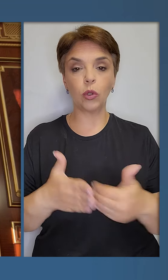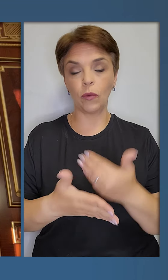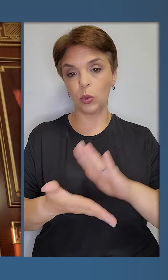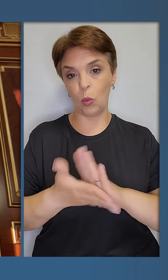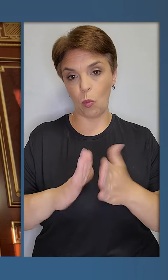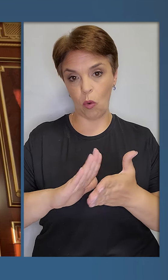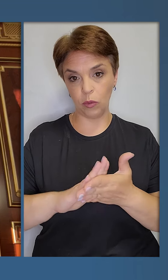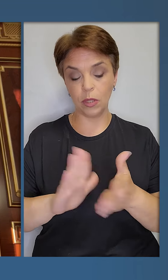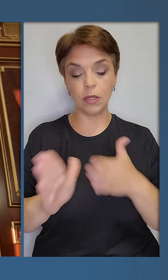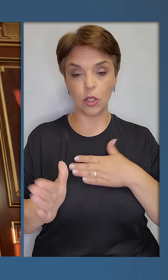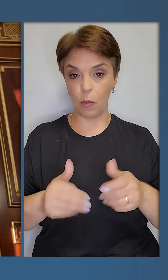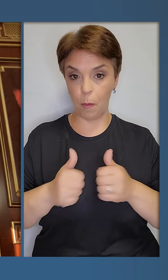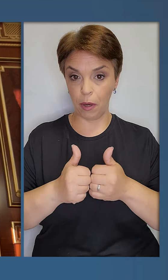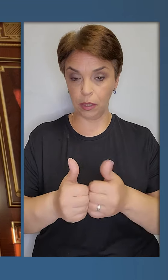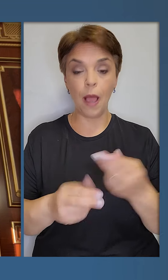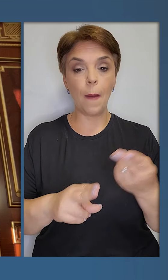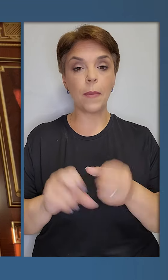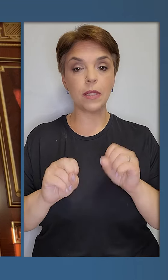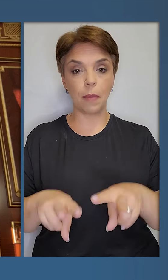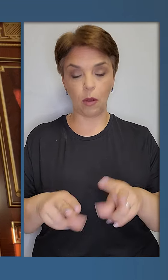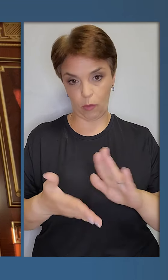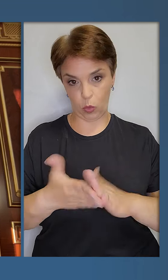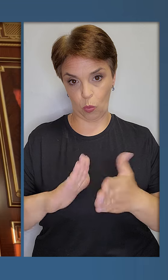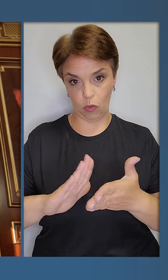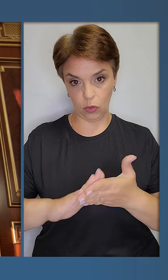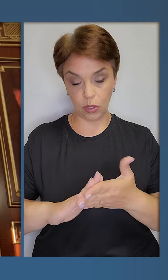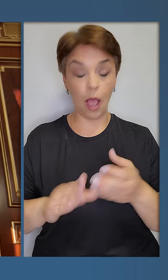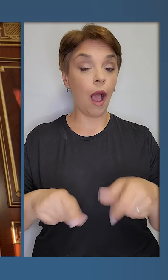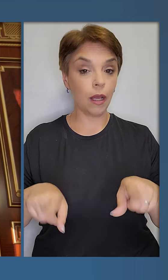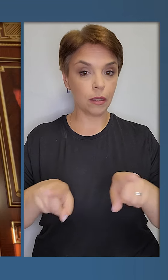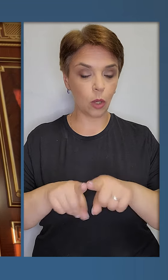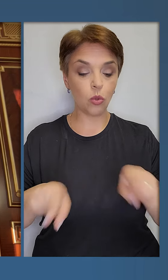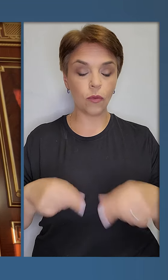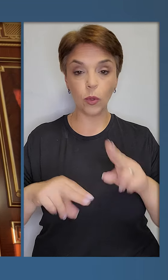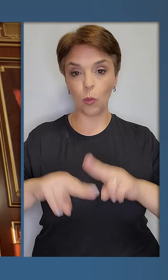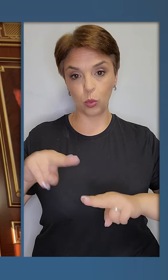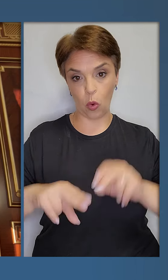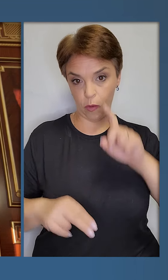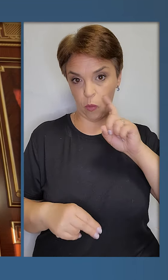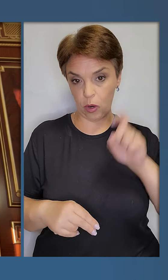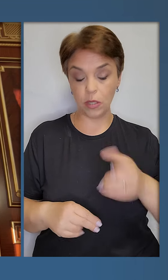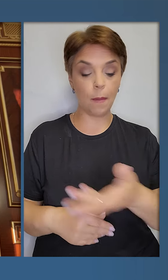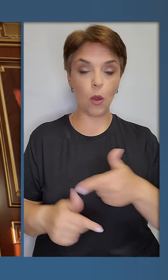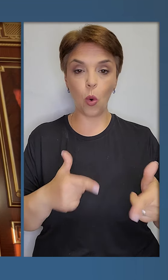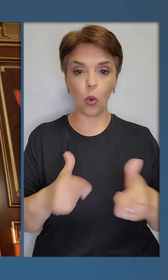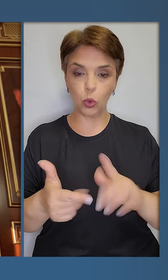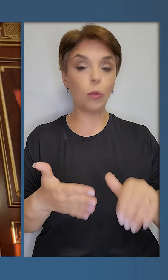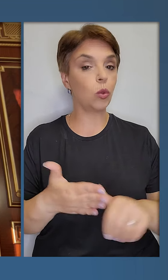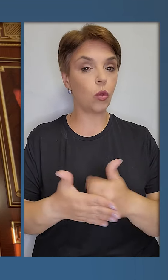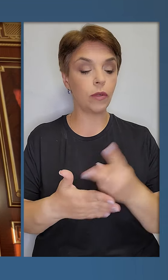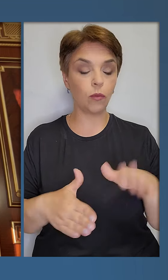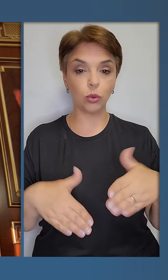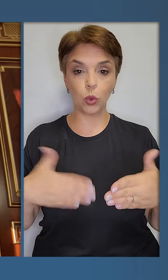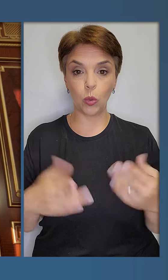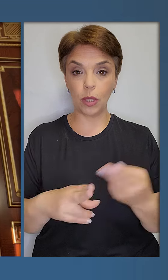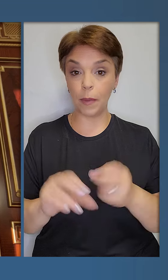підготовки нових домовленостей з партнерами безпекових домовленостей, а також відбудови в Україні. Ми готуємо